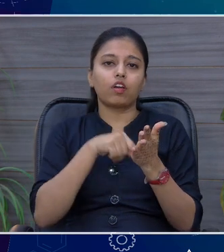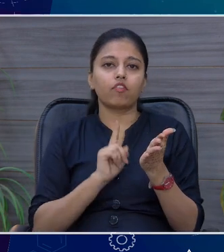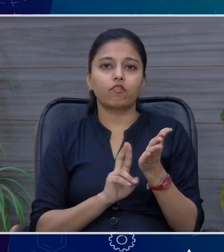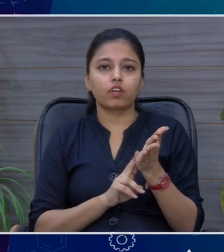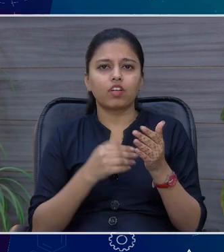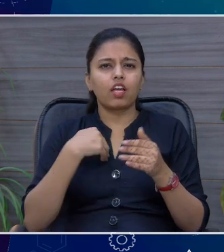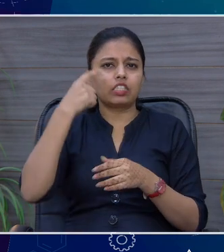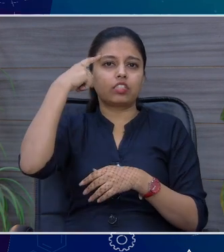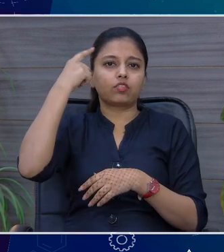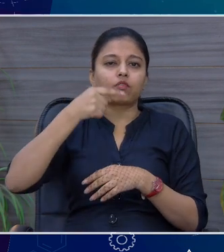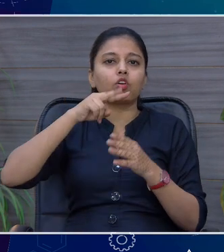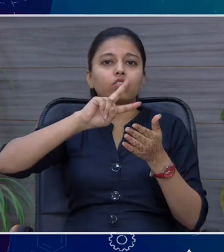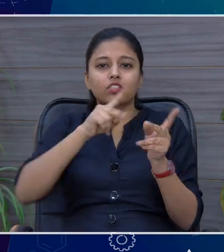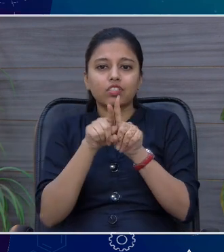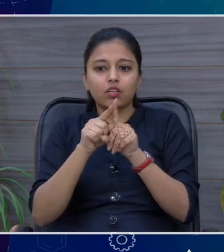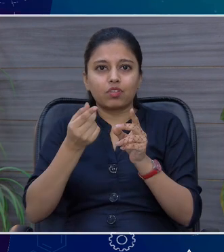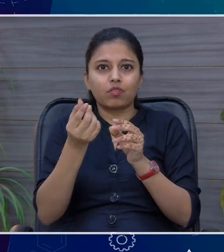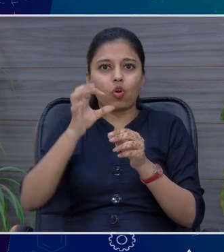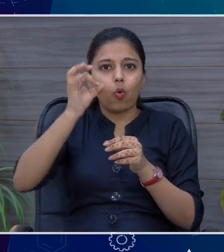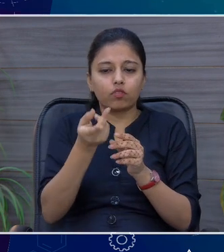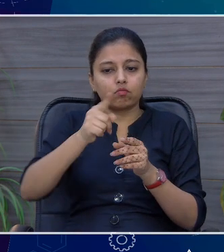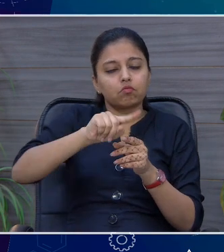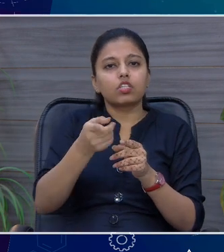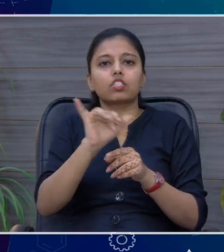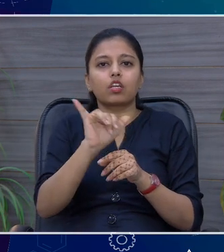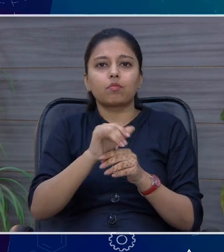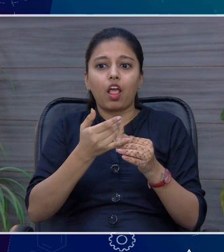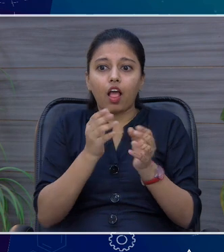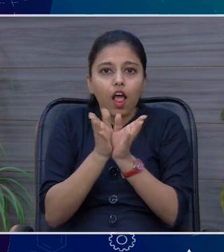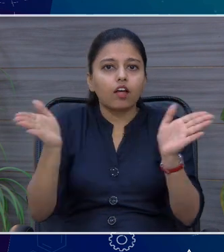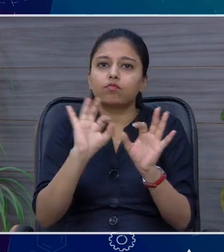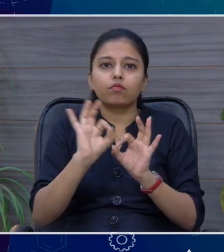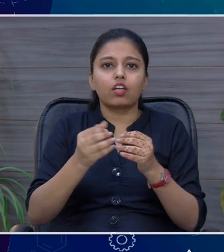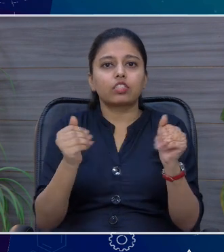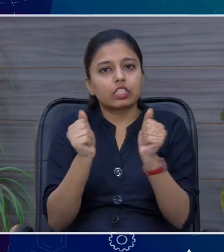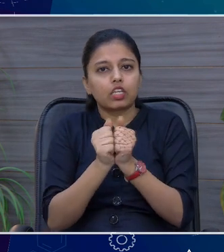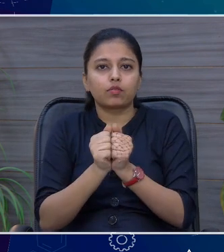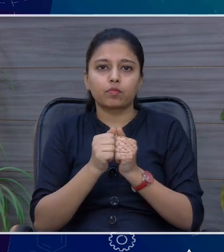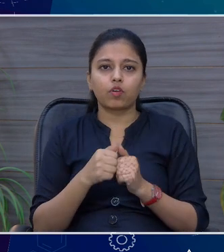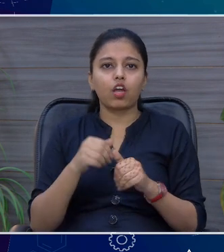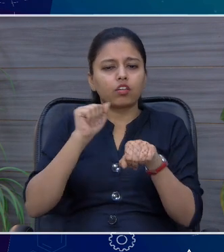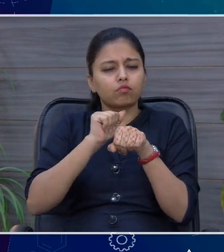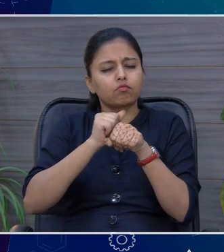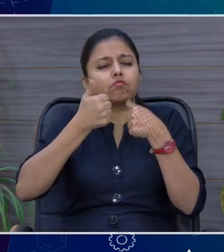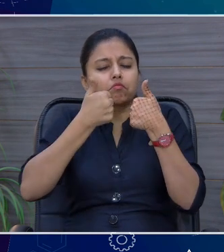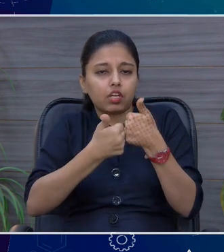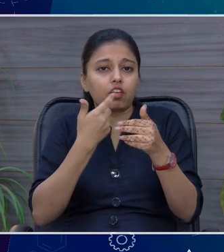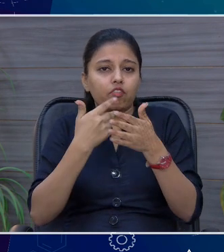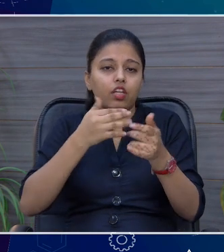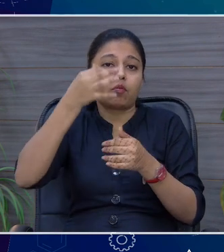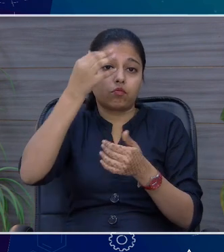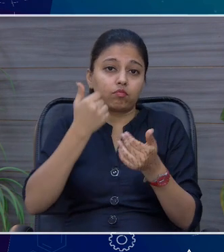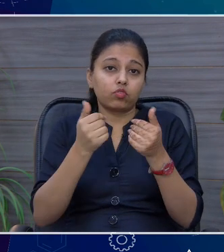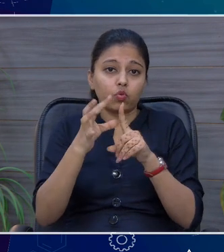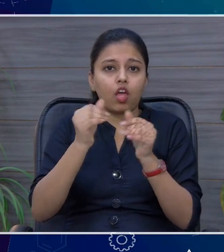मुझे लगता है सिक्के के दो पहलू की तरह है और दोनों ही एक दूसरे से जुदा नहीं हो सकते किसी बिक्षान बहुत अच्छा पेशा और यदि ऐसा कुछ है तो मुझे